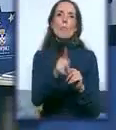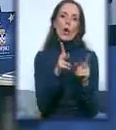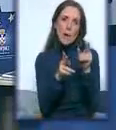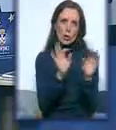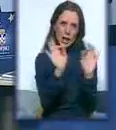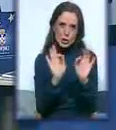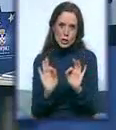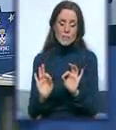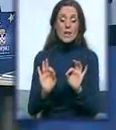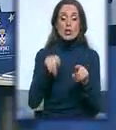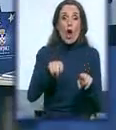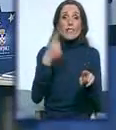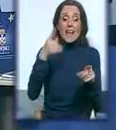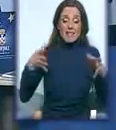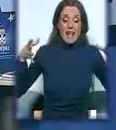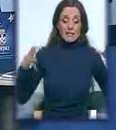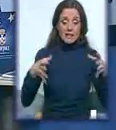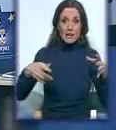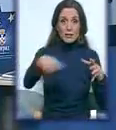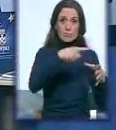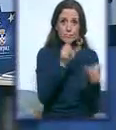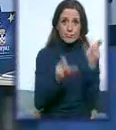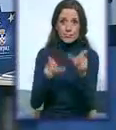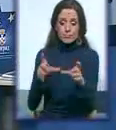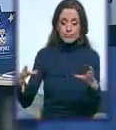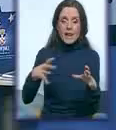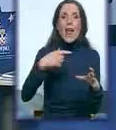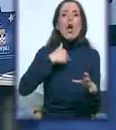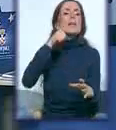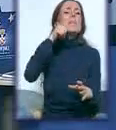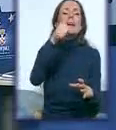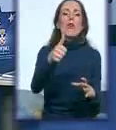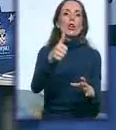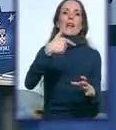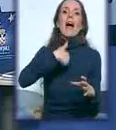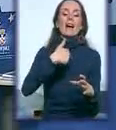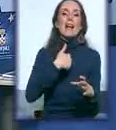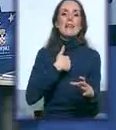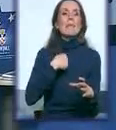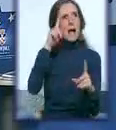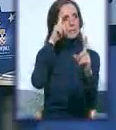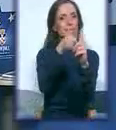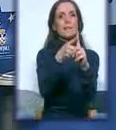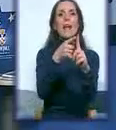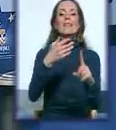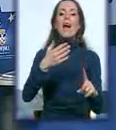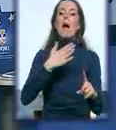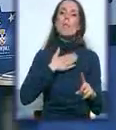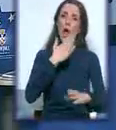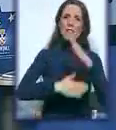jedan tim od prvog dana mi je bio cilj da prvo moja invalidnost nestane kao jedan zid